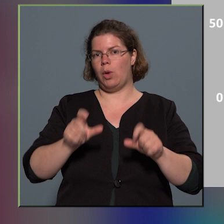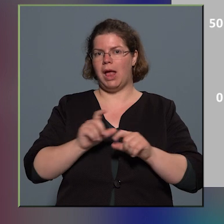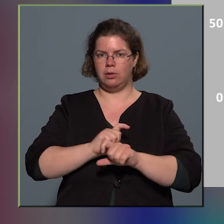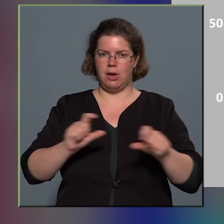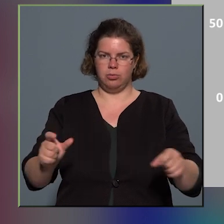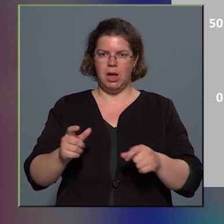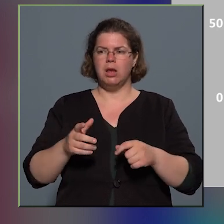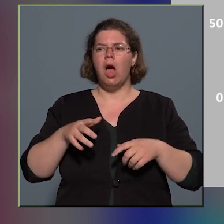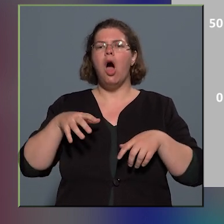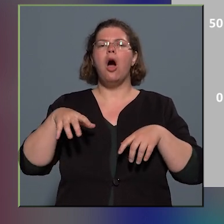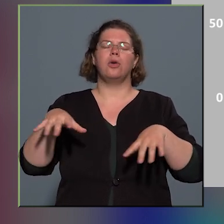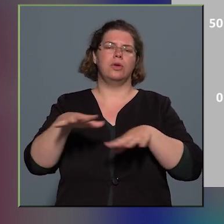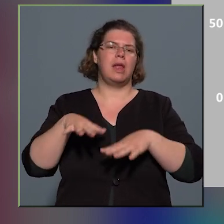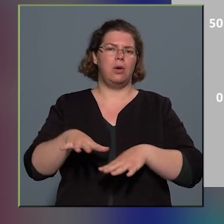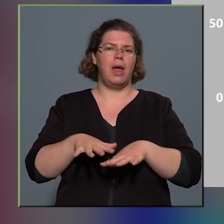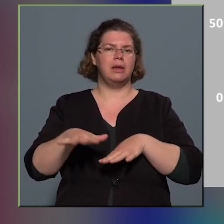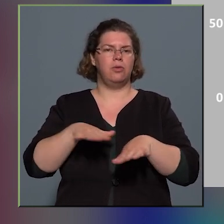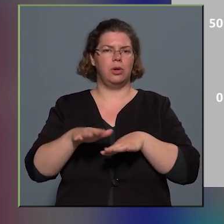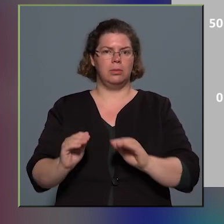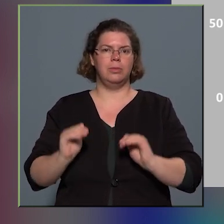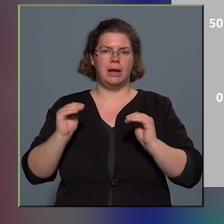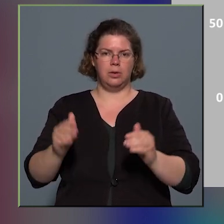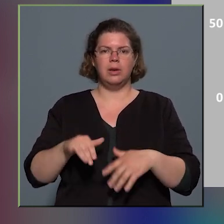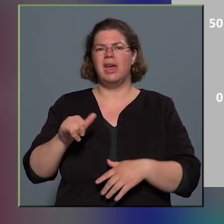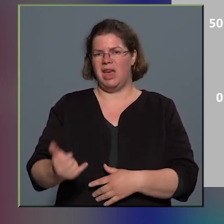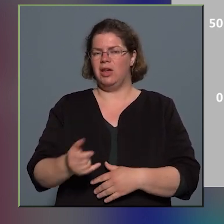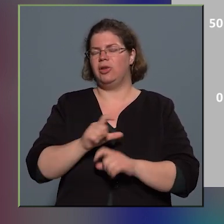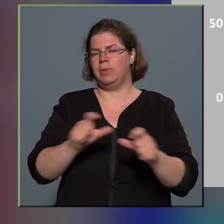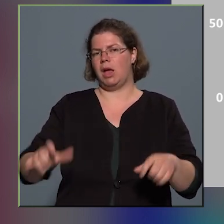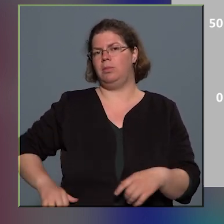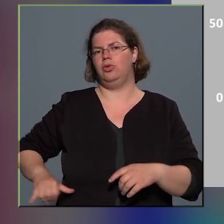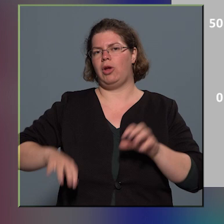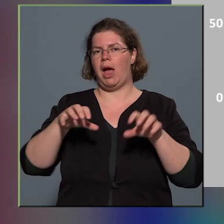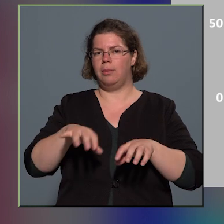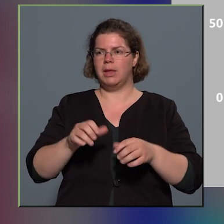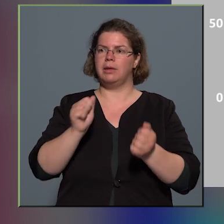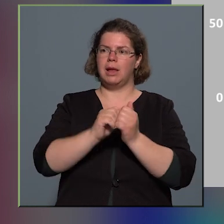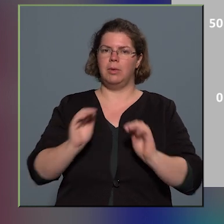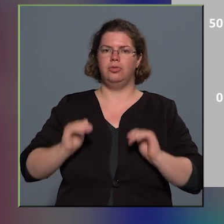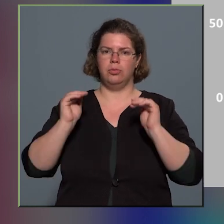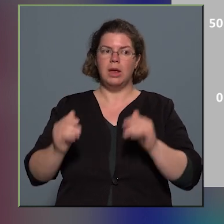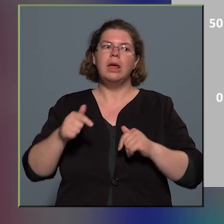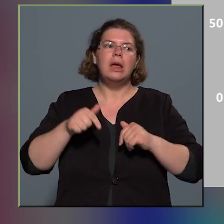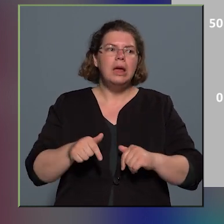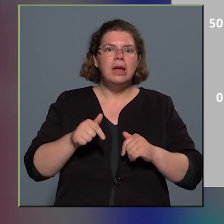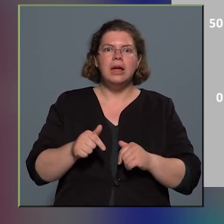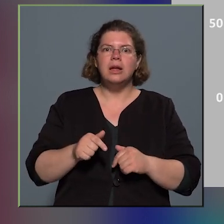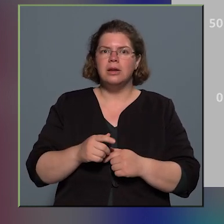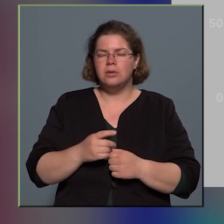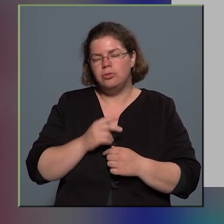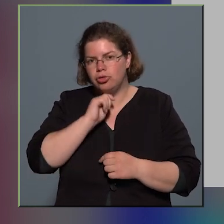forgalom, és egyébként számos helyen nőttek ezek a bűncsülekmények számok, itt hál' Istennek sikerült tartani őket.